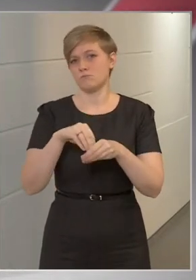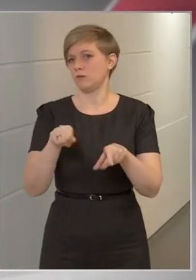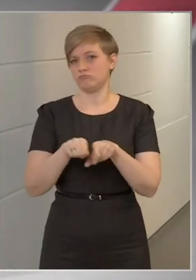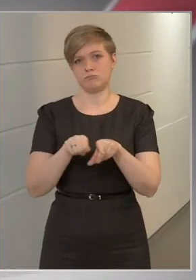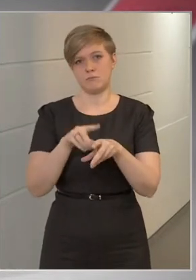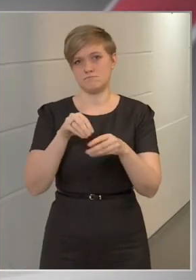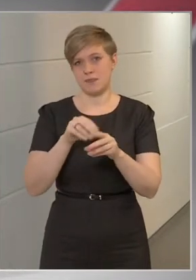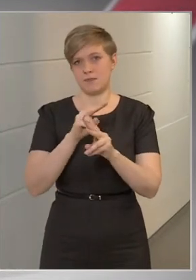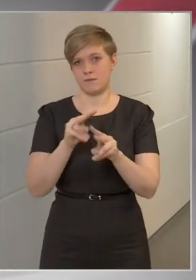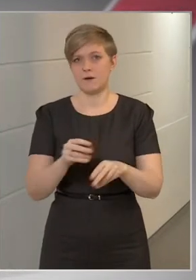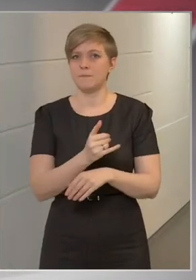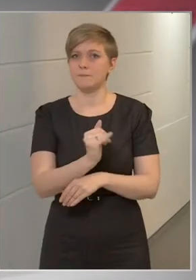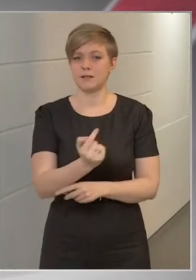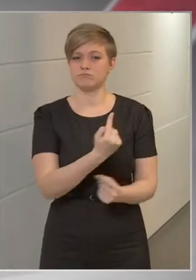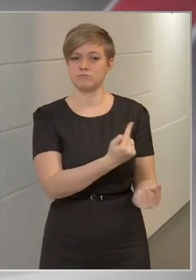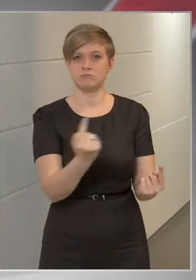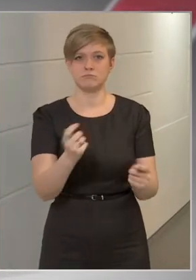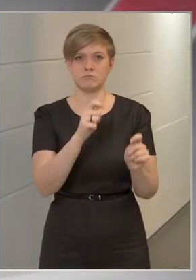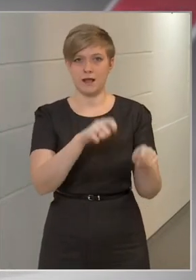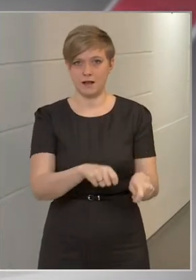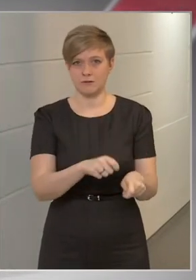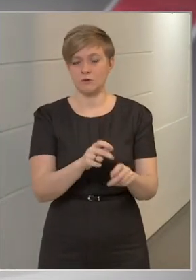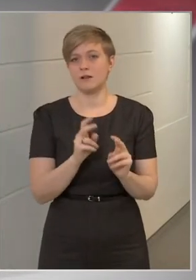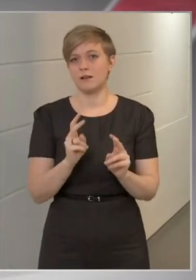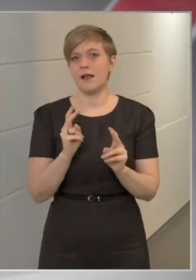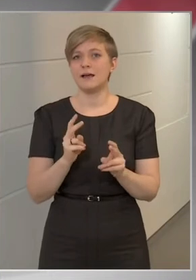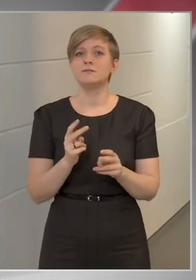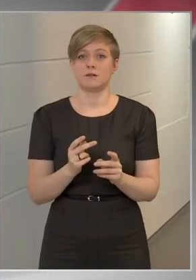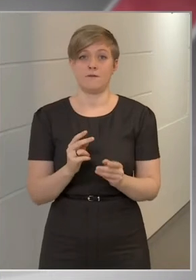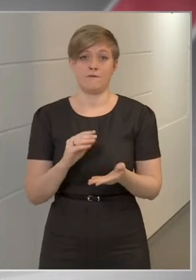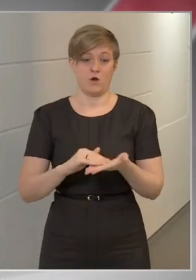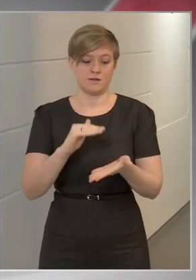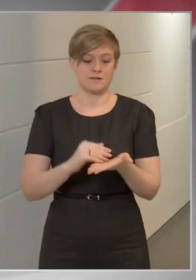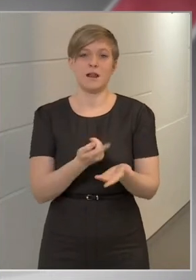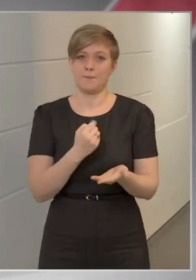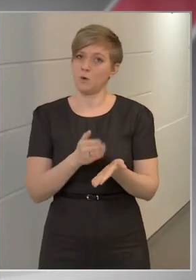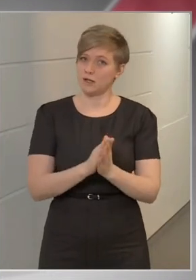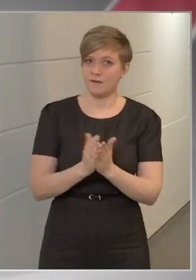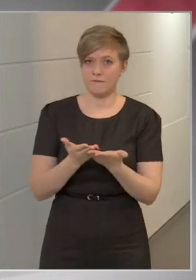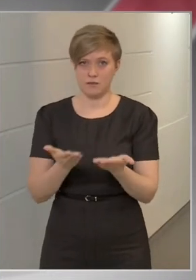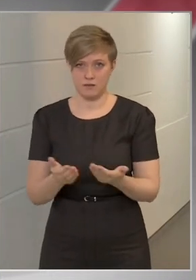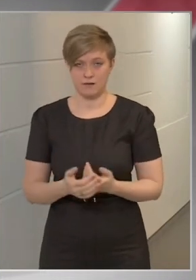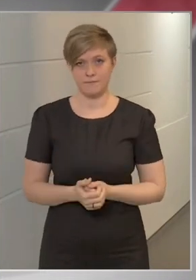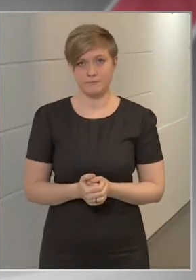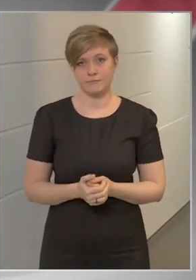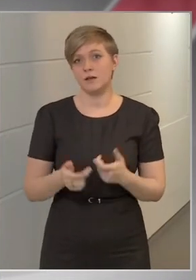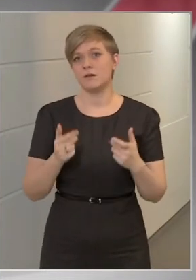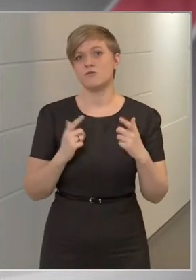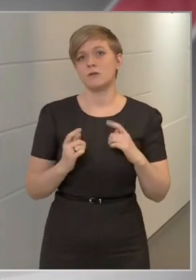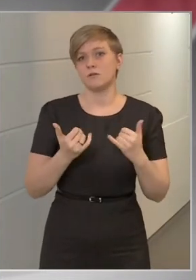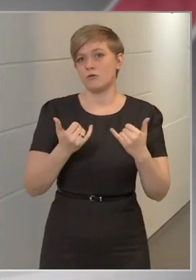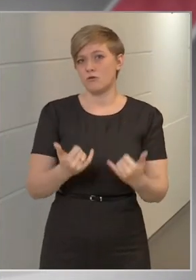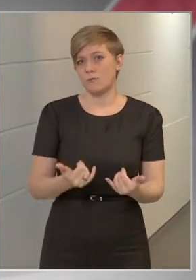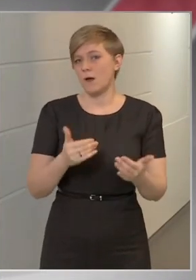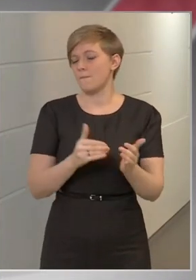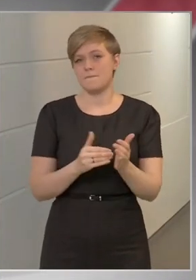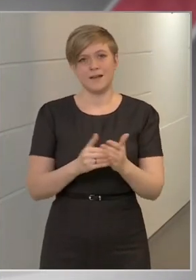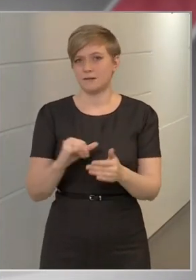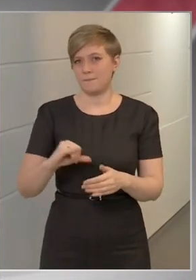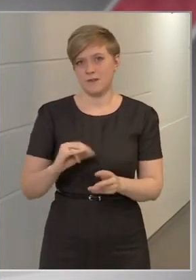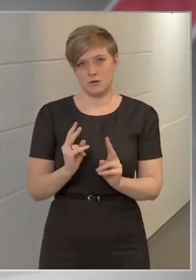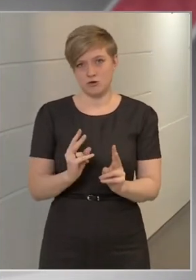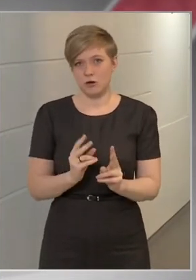benne van, hogy mindenki eldöntheti, hogy a rendelkezésre álló vakcinából kére vagy sem. Sajnos ma az még nem